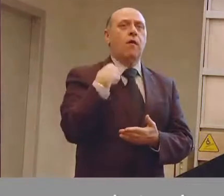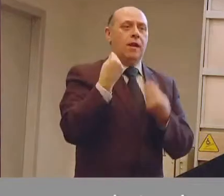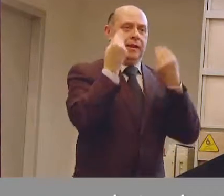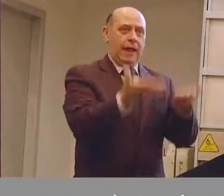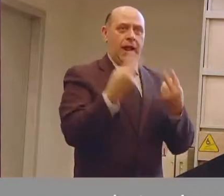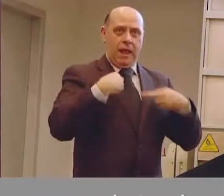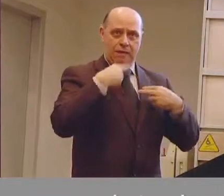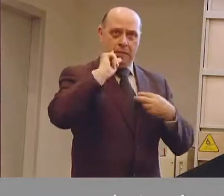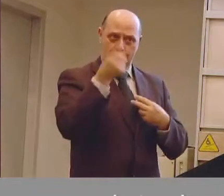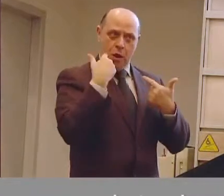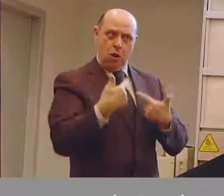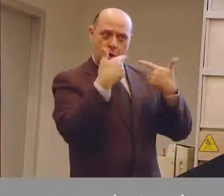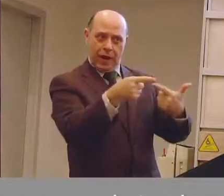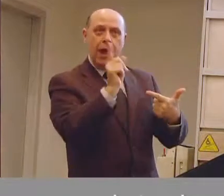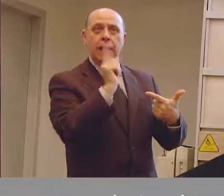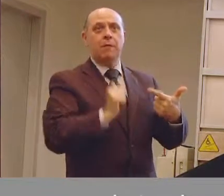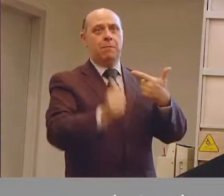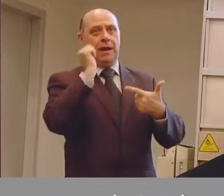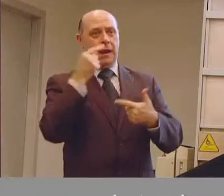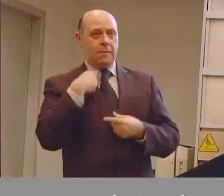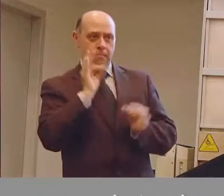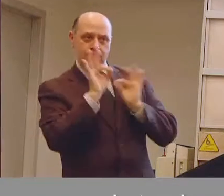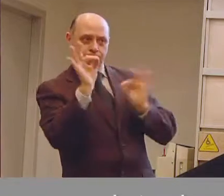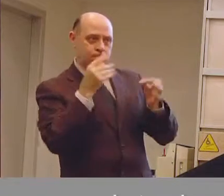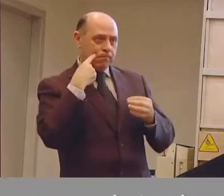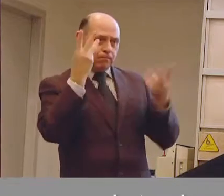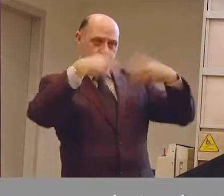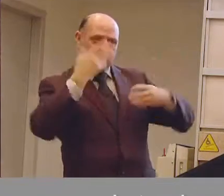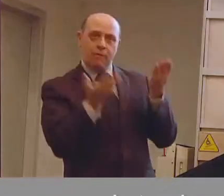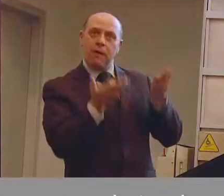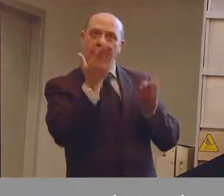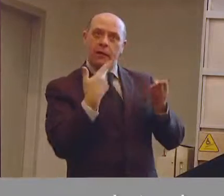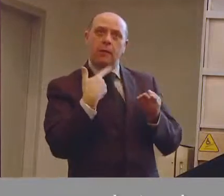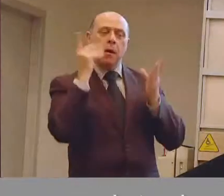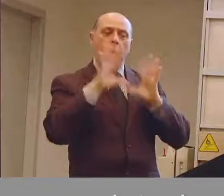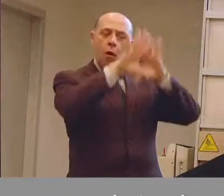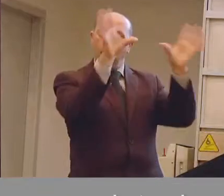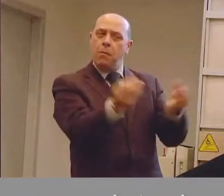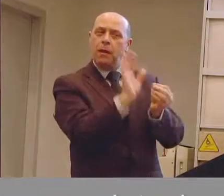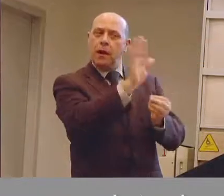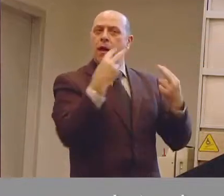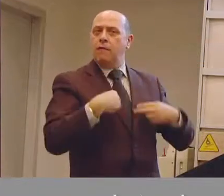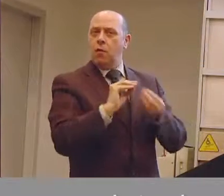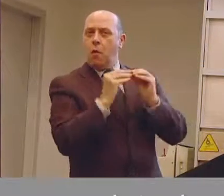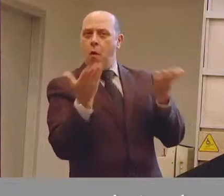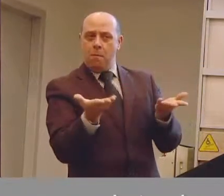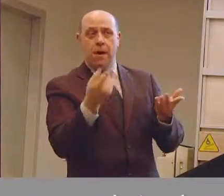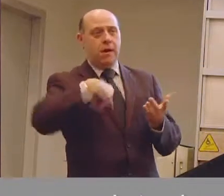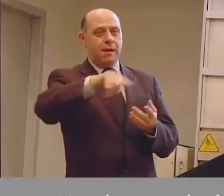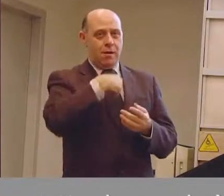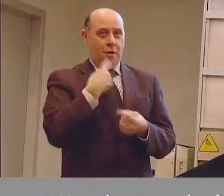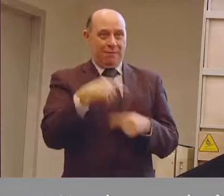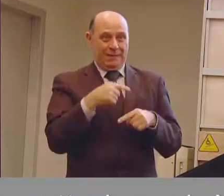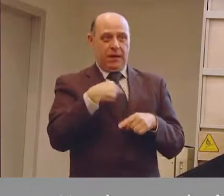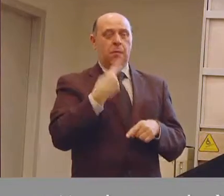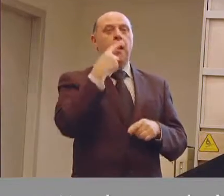di queste persone bisogna fare una valutazione a 360 gradi dei loro aspetti di vita, è quello che noi indichiamo come